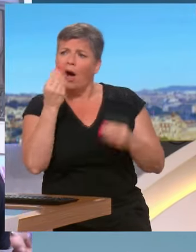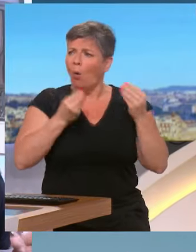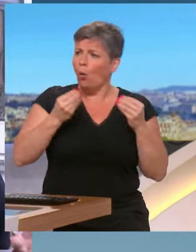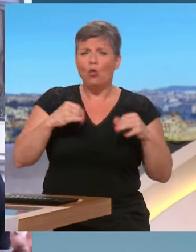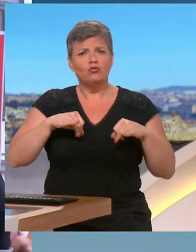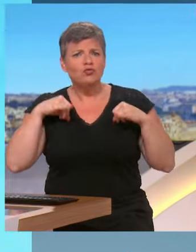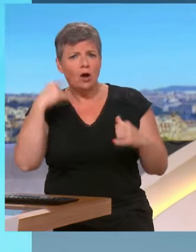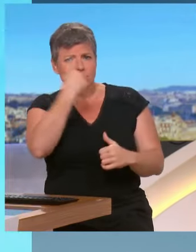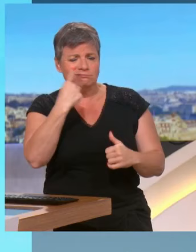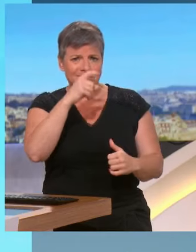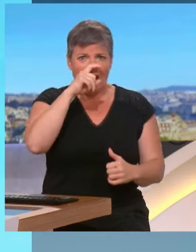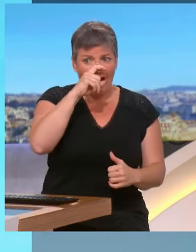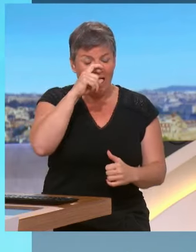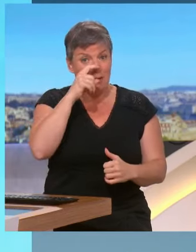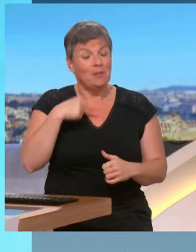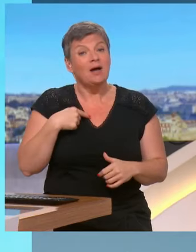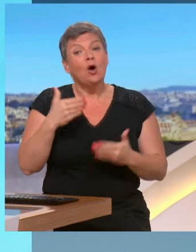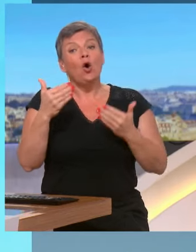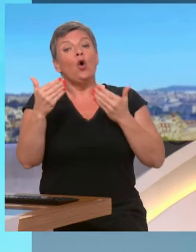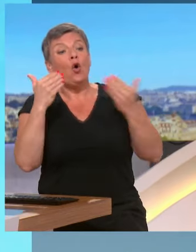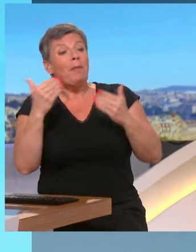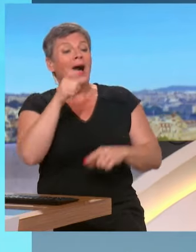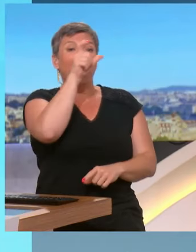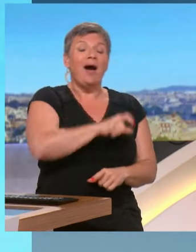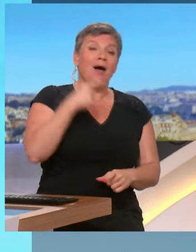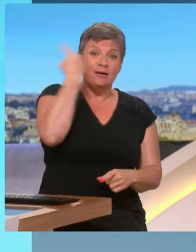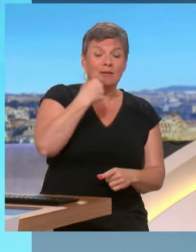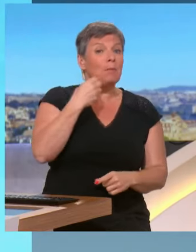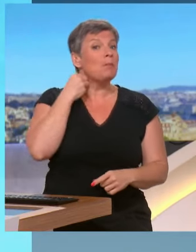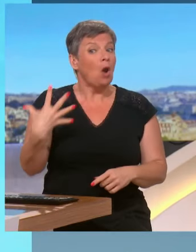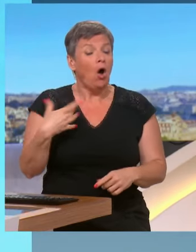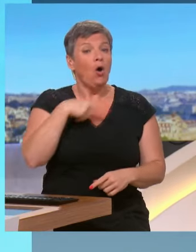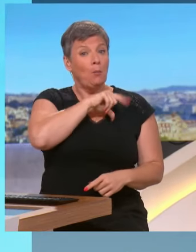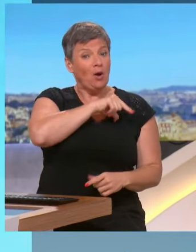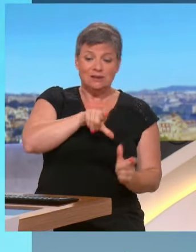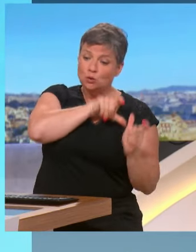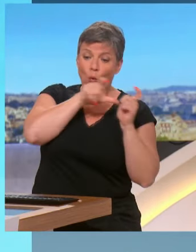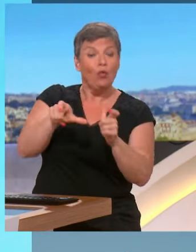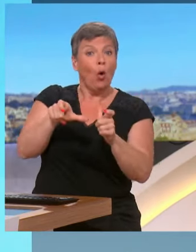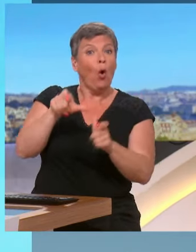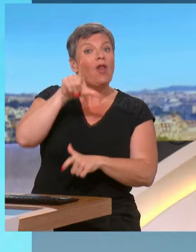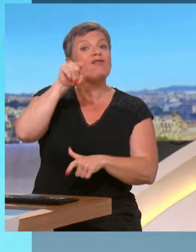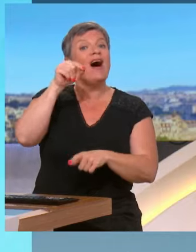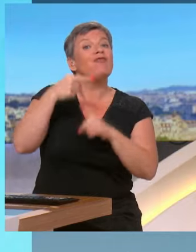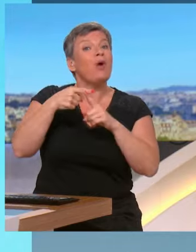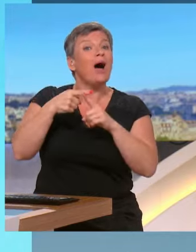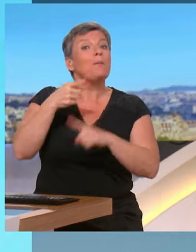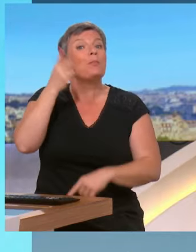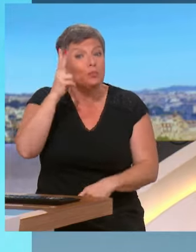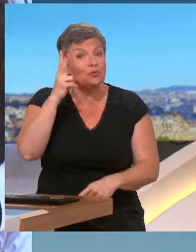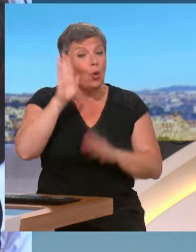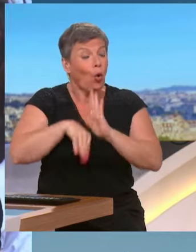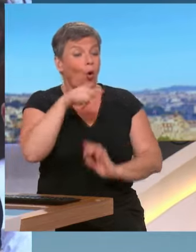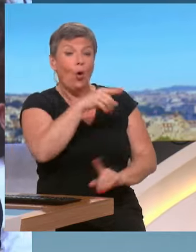20 fois plus de chances de vous faire arrêter, de vous faire contrôler par les forces de l'ordre. Et donc pour que tout ça cesse, il faut